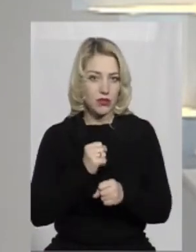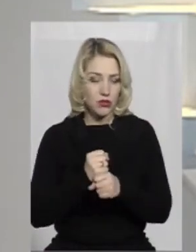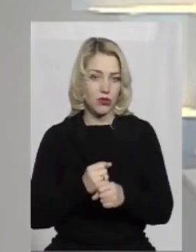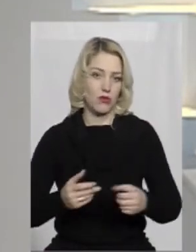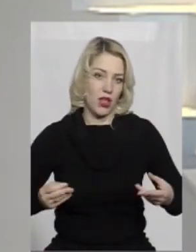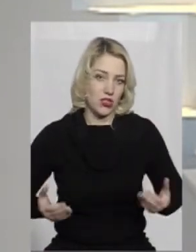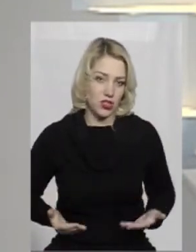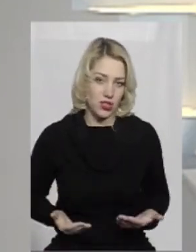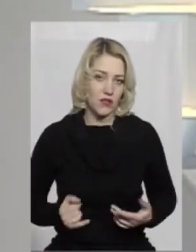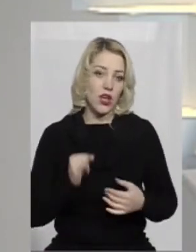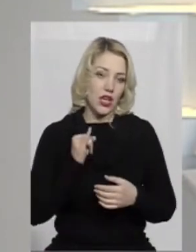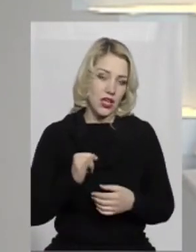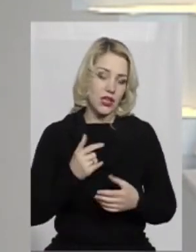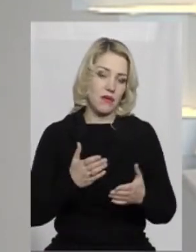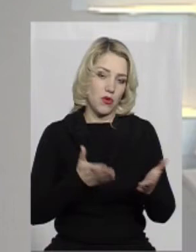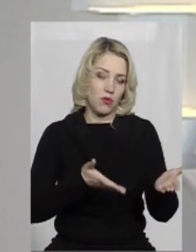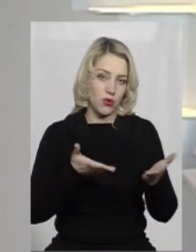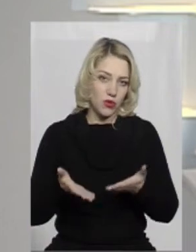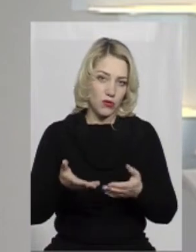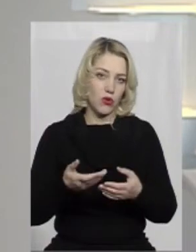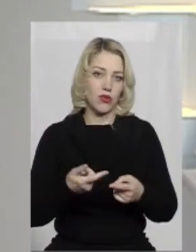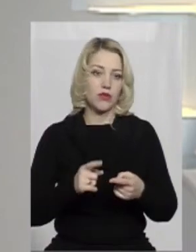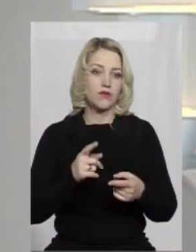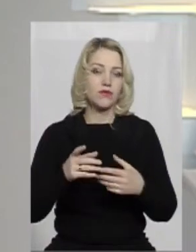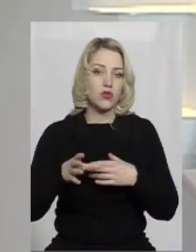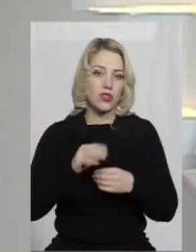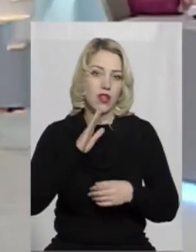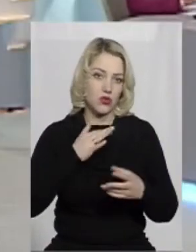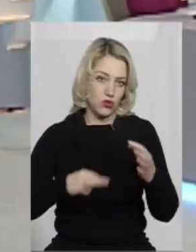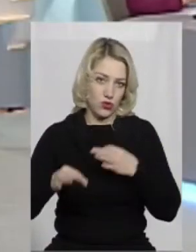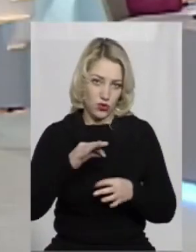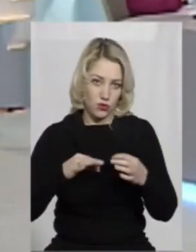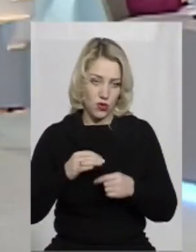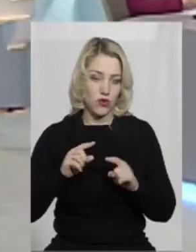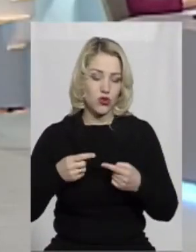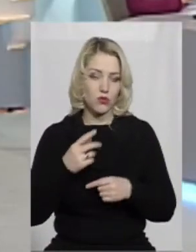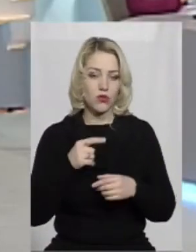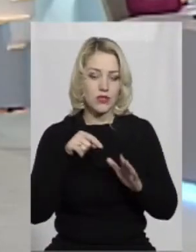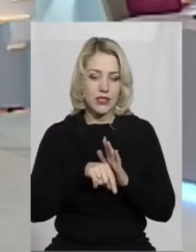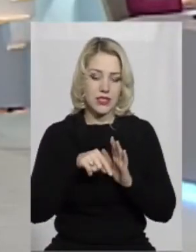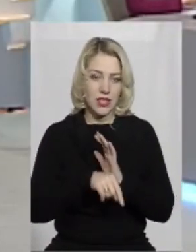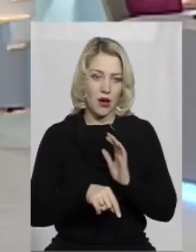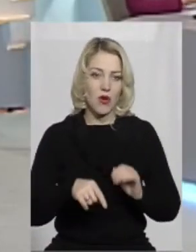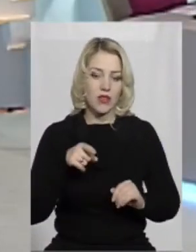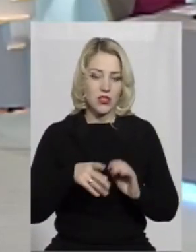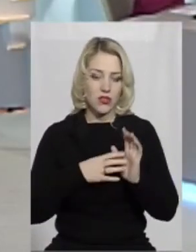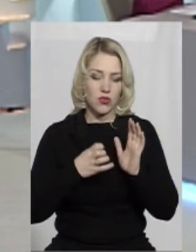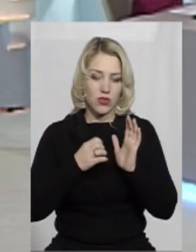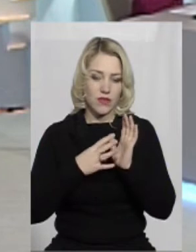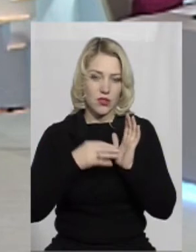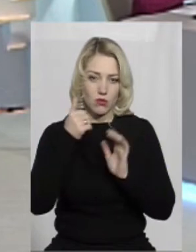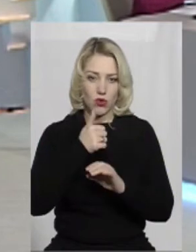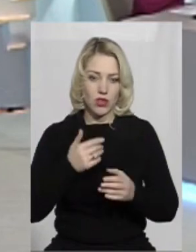наживо і пропонуємо долучатися до розмови. Пане Юрію, чому саме у 1919 році